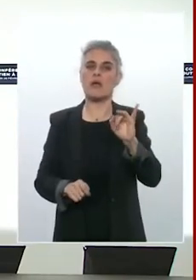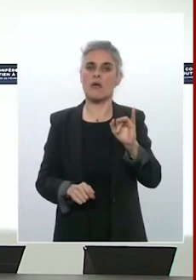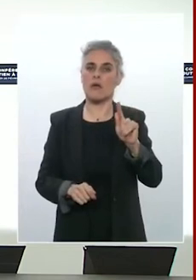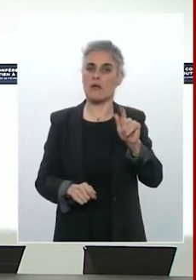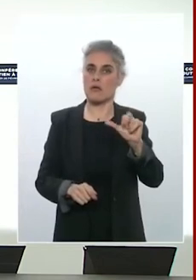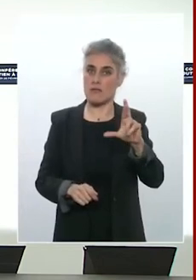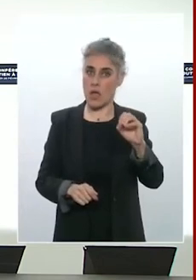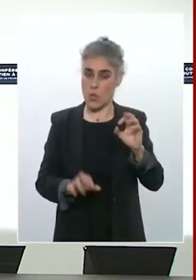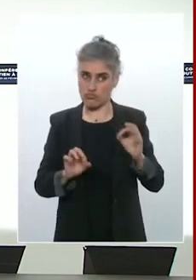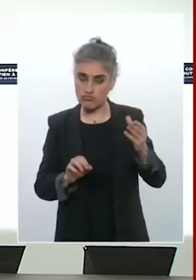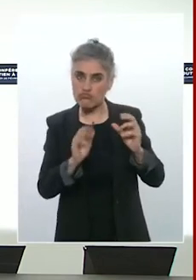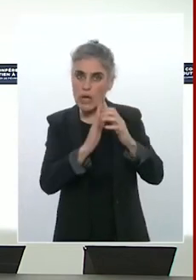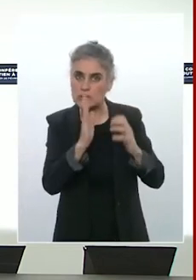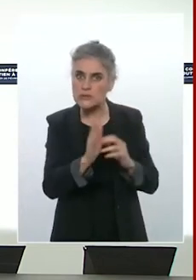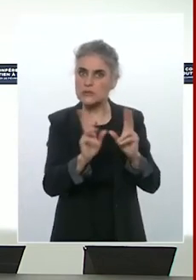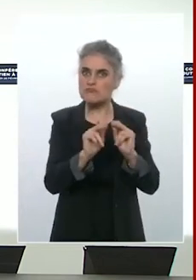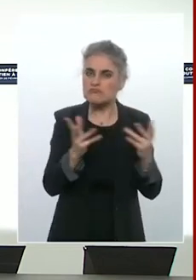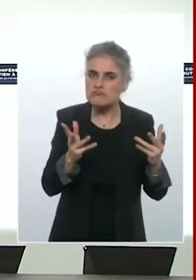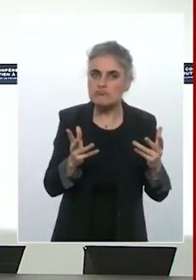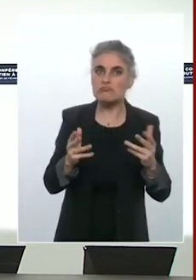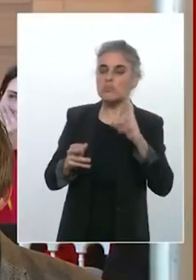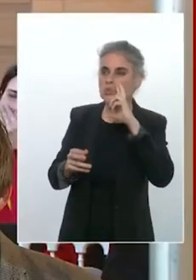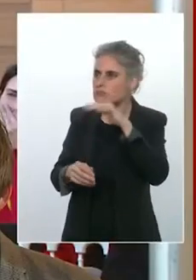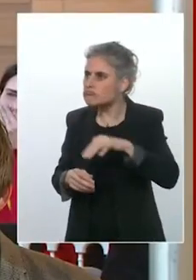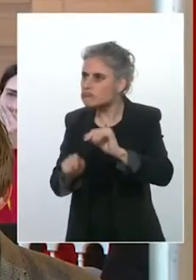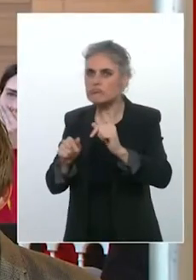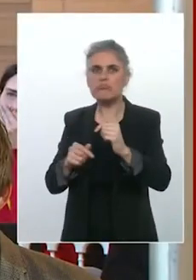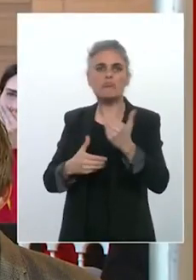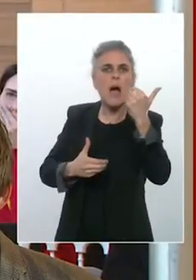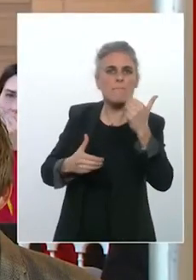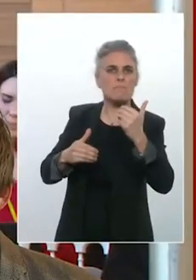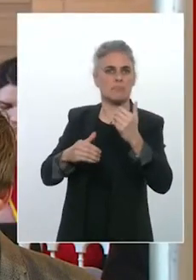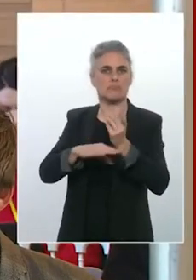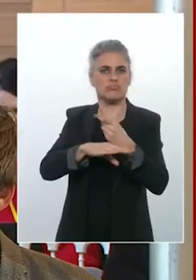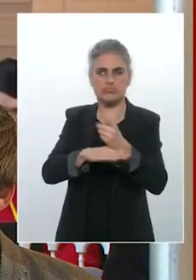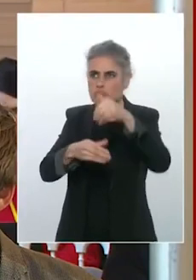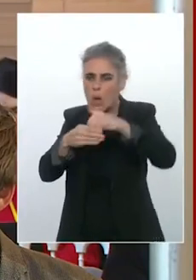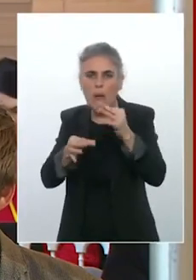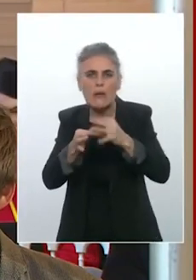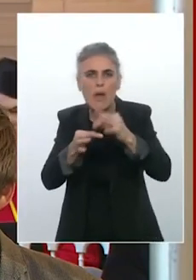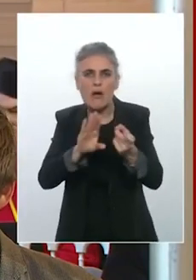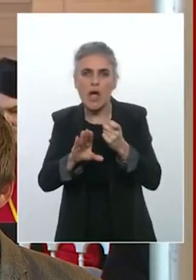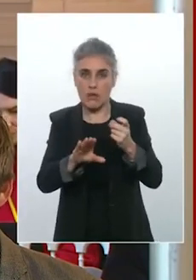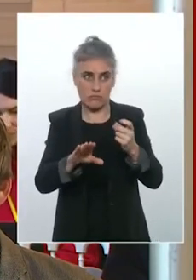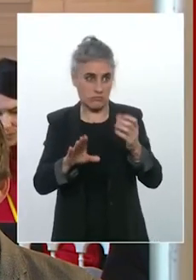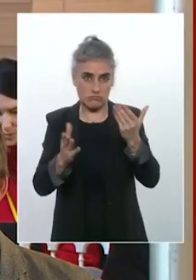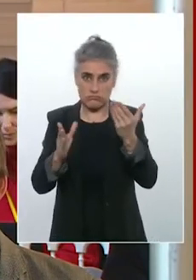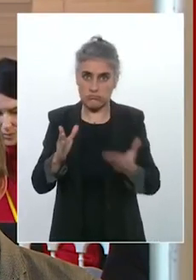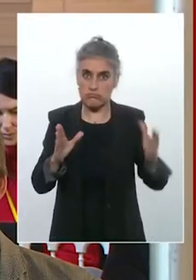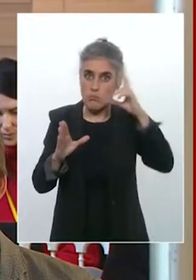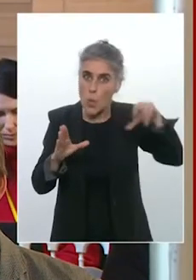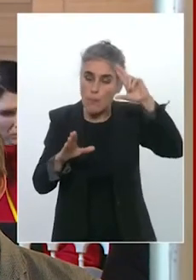russes contenaient des éléments fabriqués en Occident et ce qui fait qu'il y a une réelle difficulté parfois à différencier les